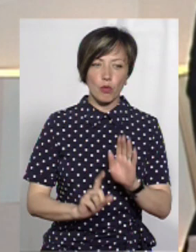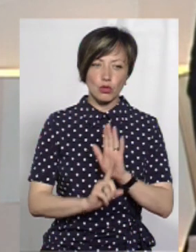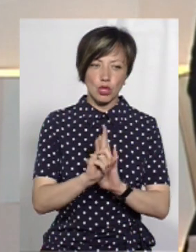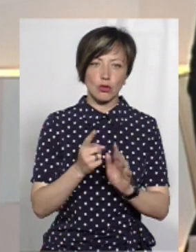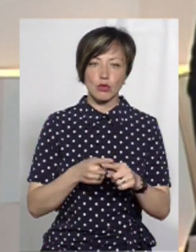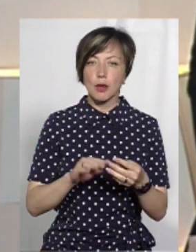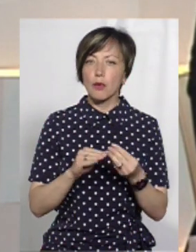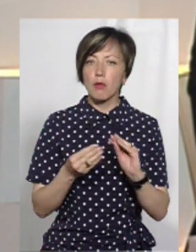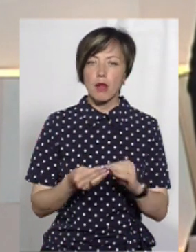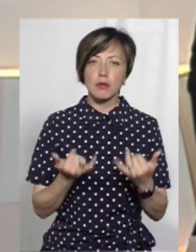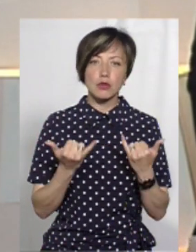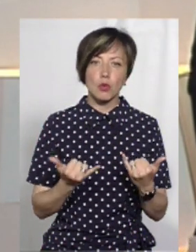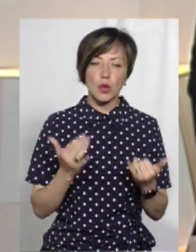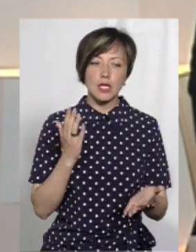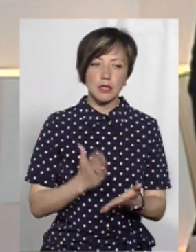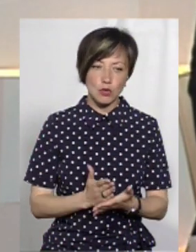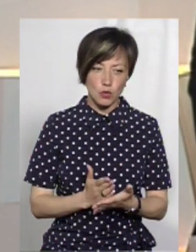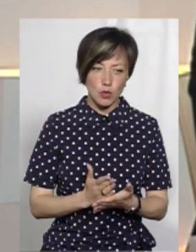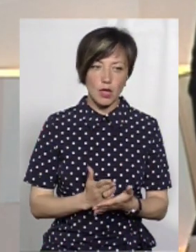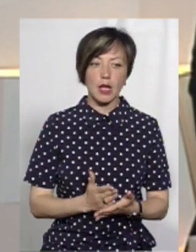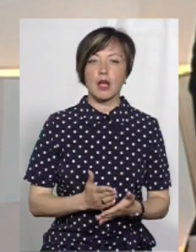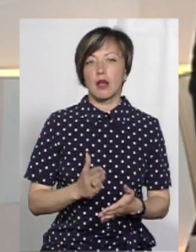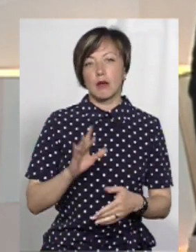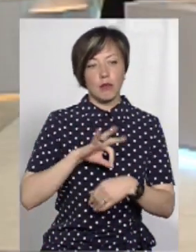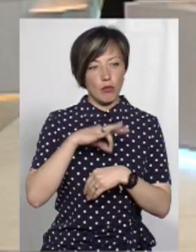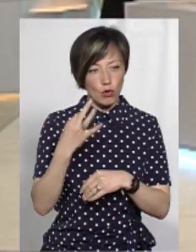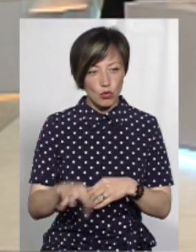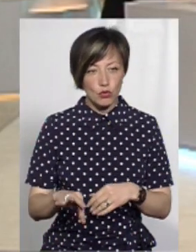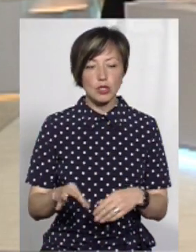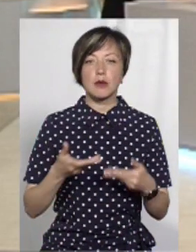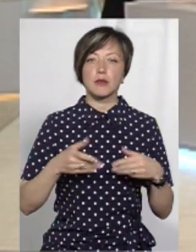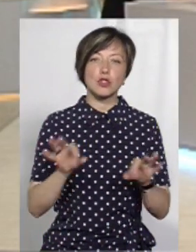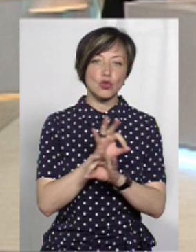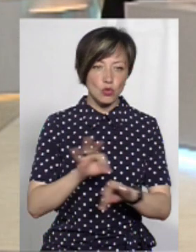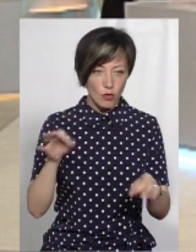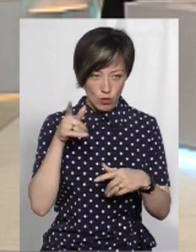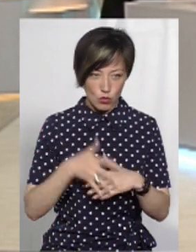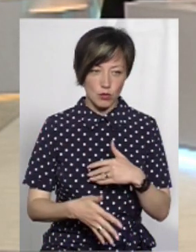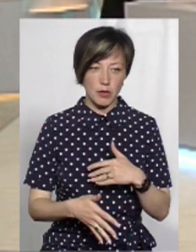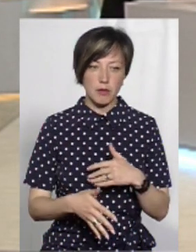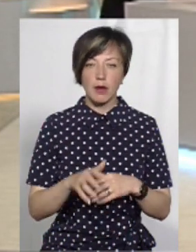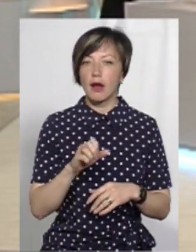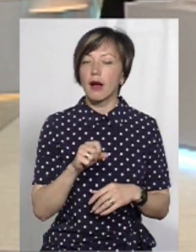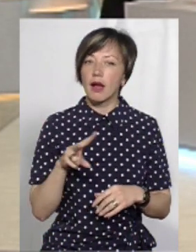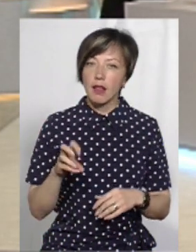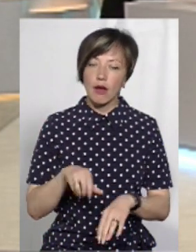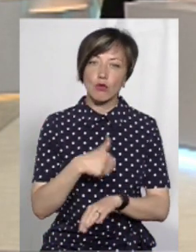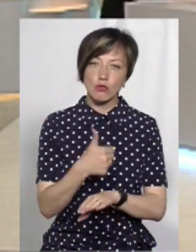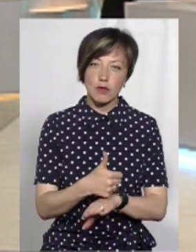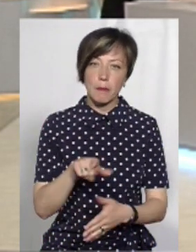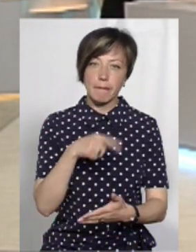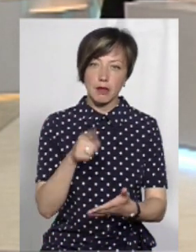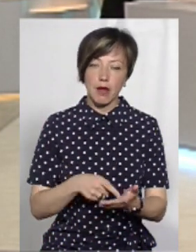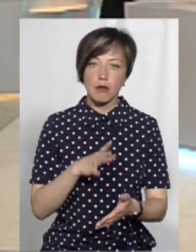це проблема, яка сьогодні існує. І вона досить болюча. І ми це дуже чудово розуміємо. Але основним